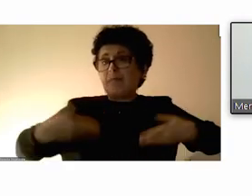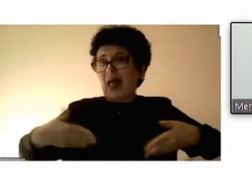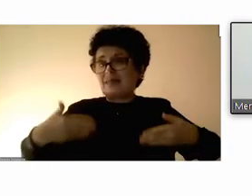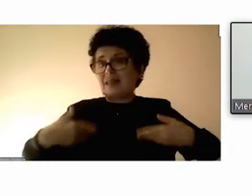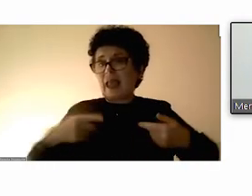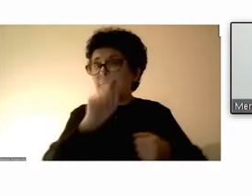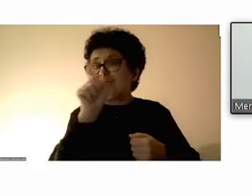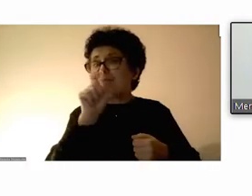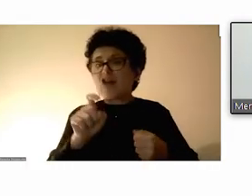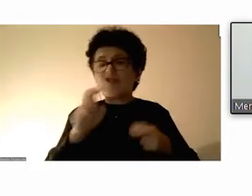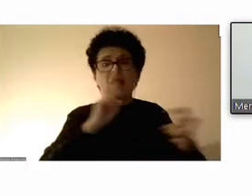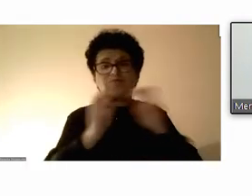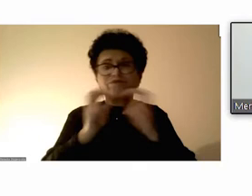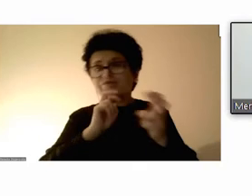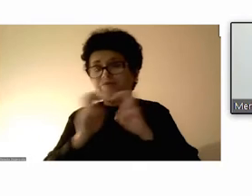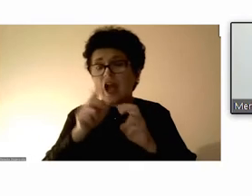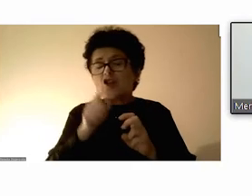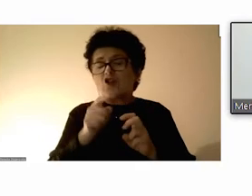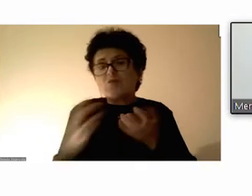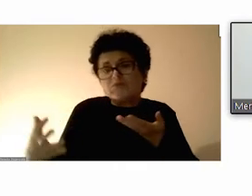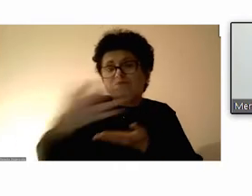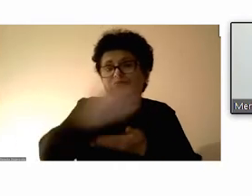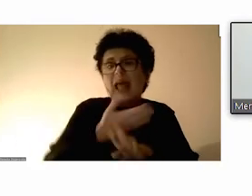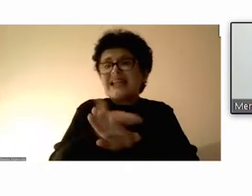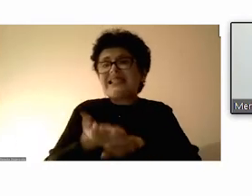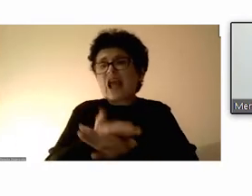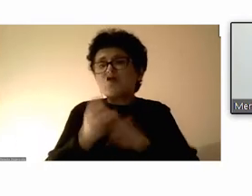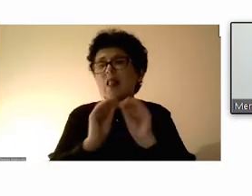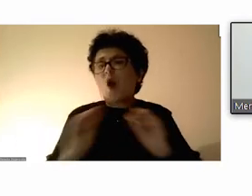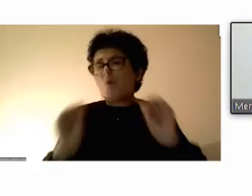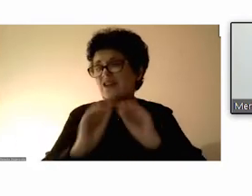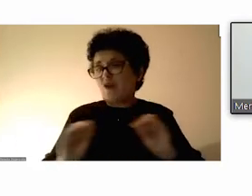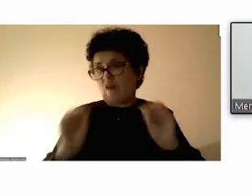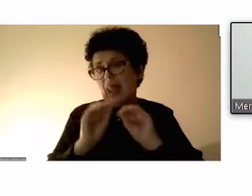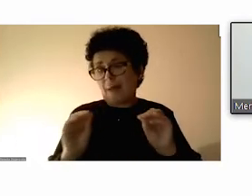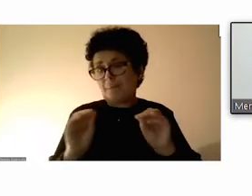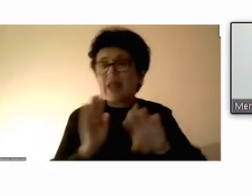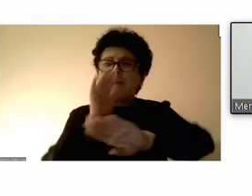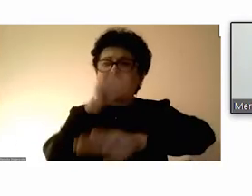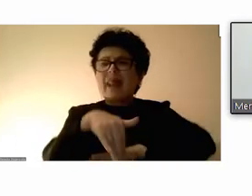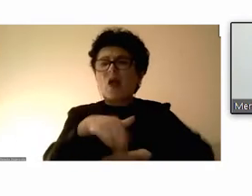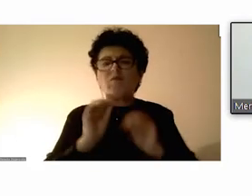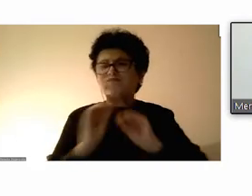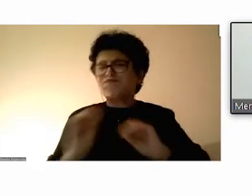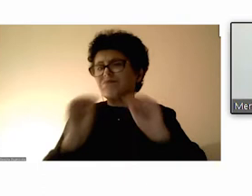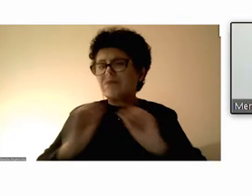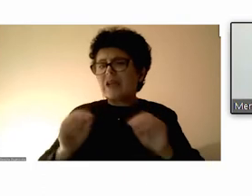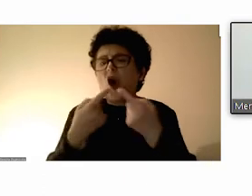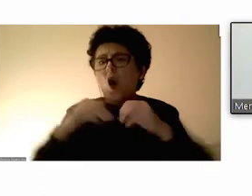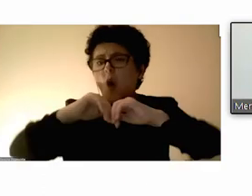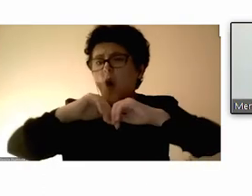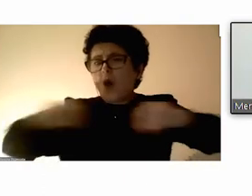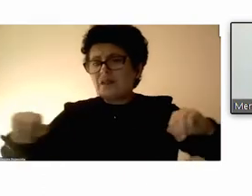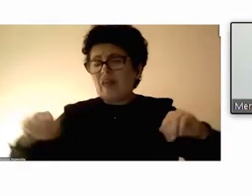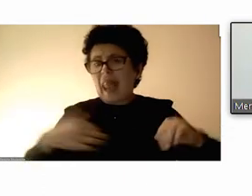прашања и потесно со соопфатно сексуално образовање. Преко едукацијата, освен што ги